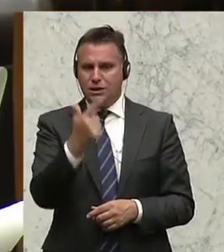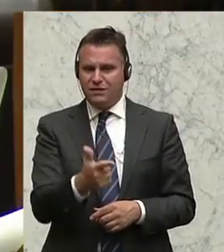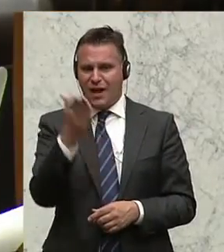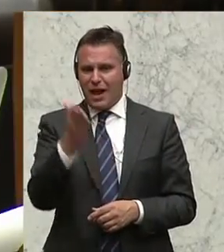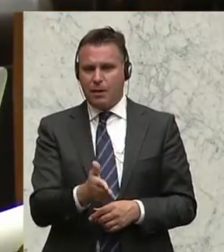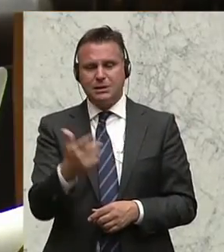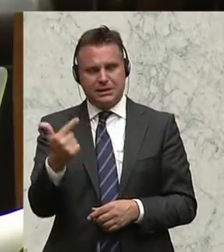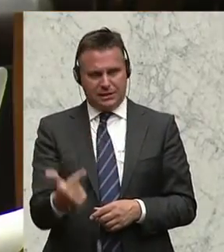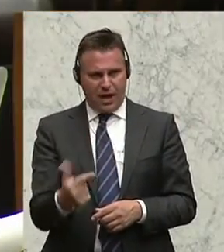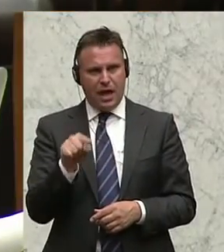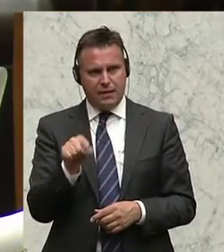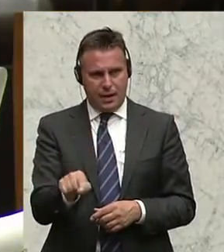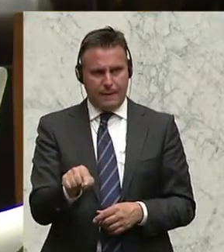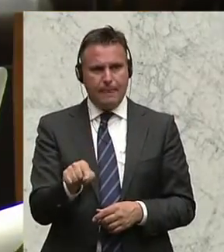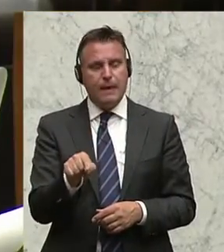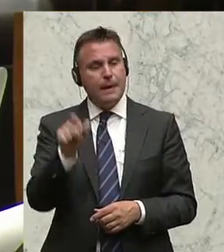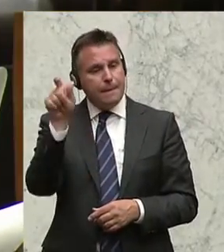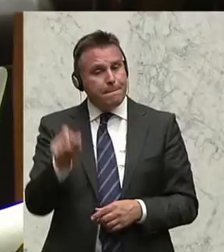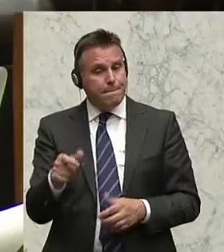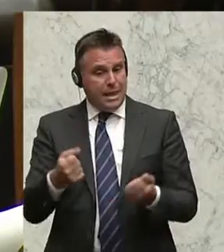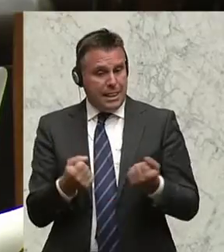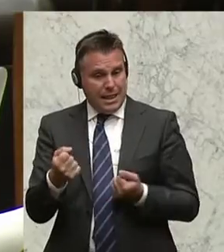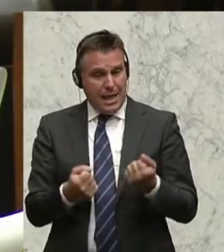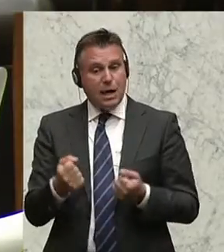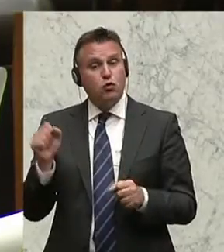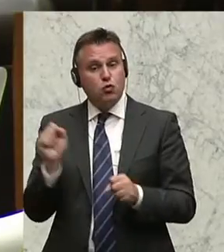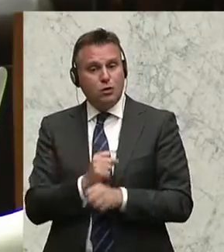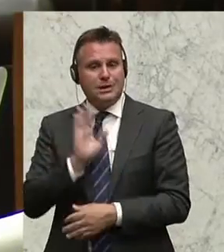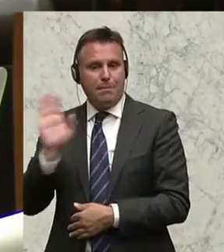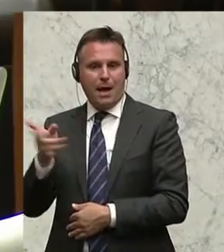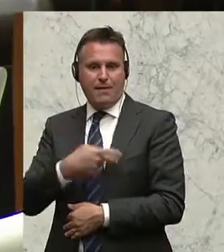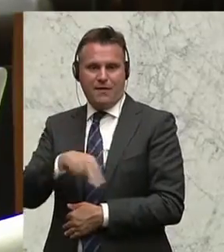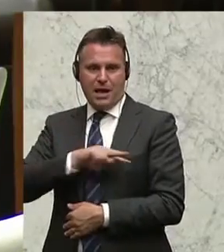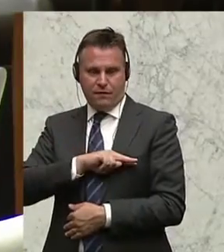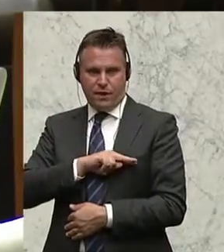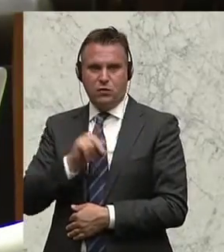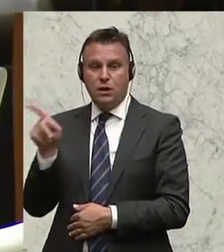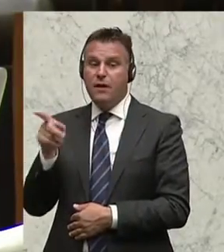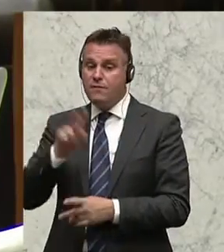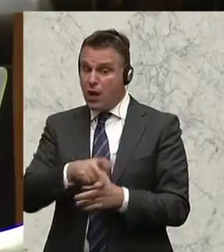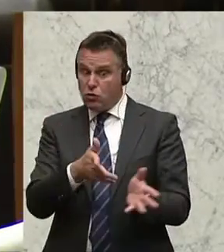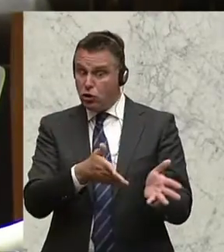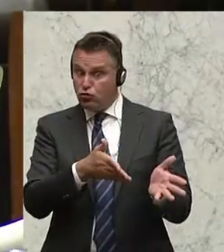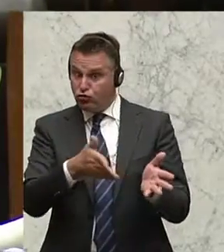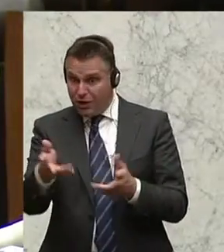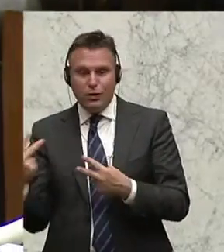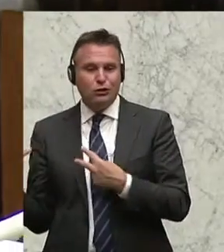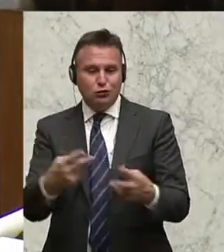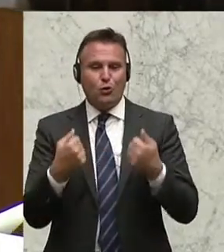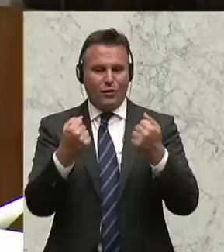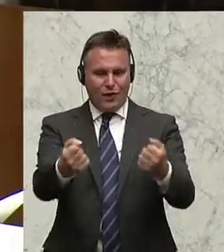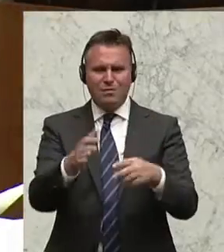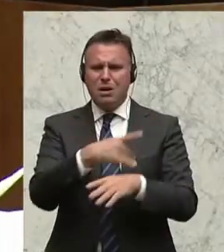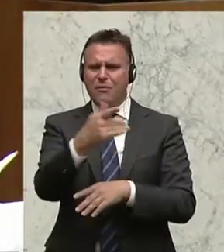3, dass der Lenker stets verantwortlich bleibt, seine Fahraufgaben wieder zu übernehmen. Das heißt, diese